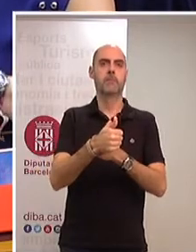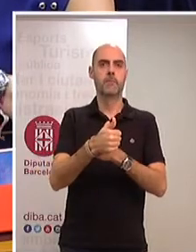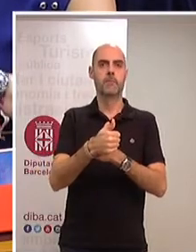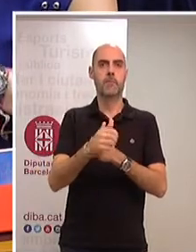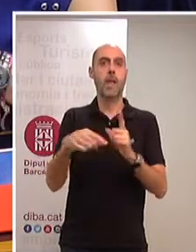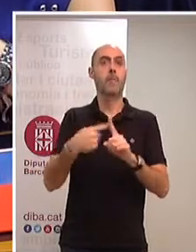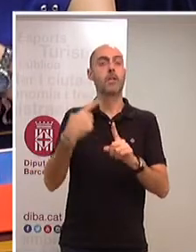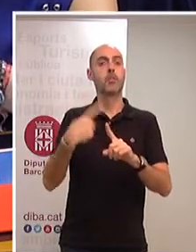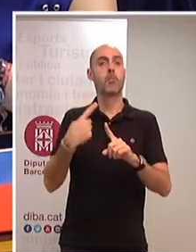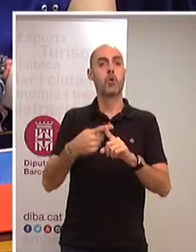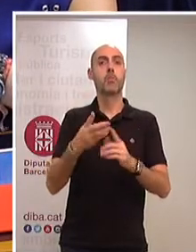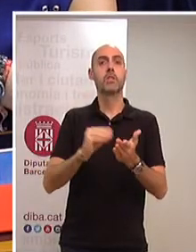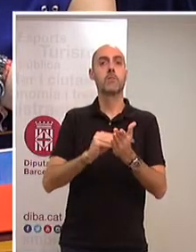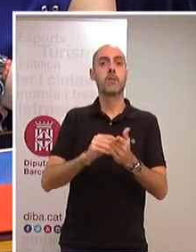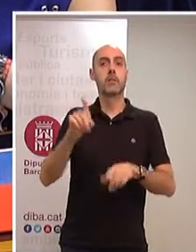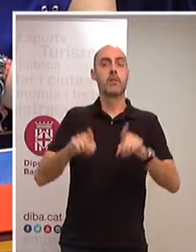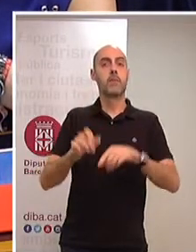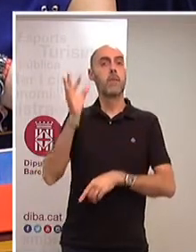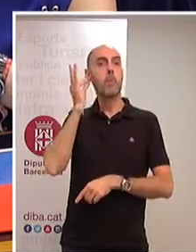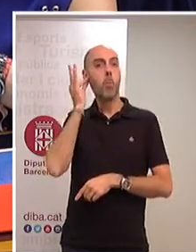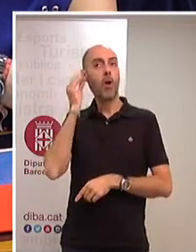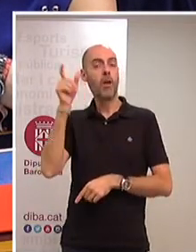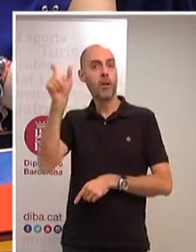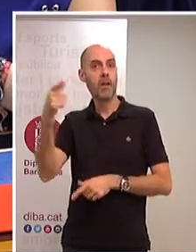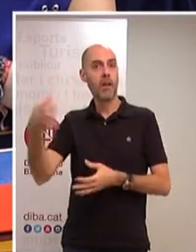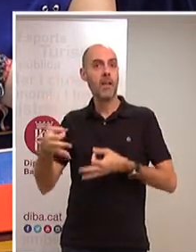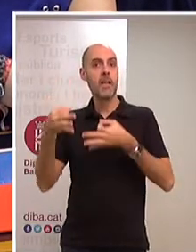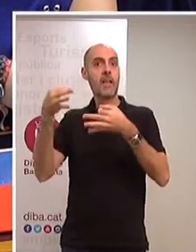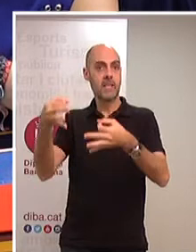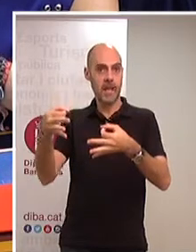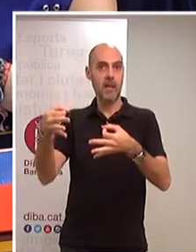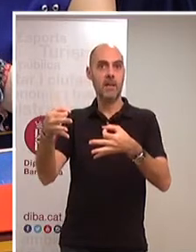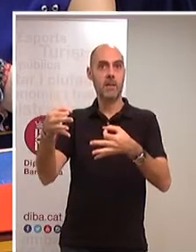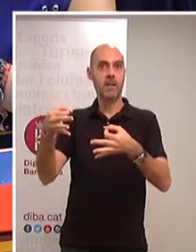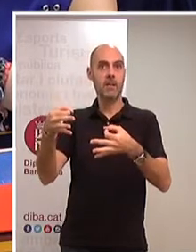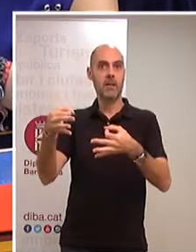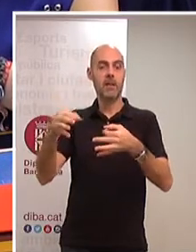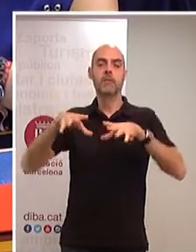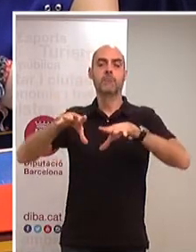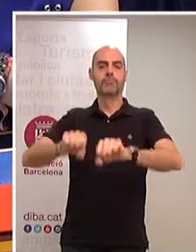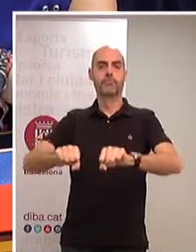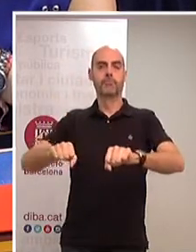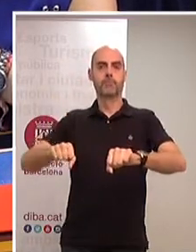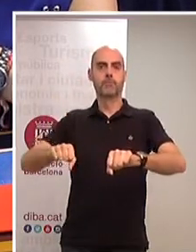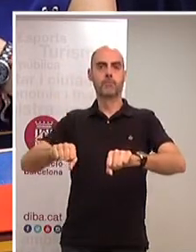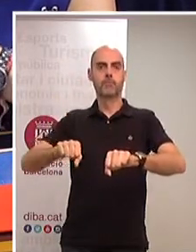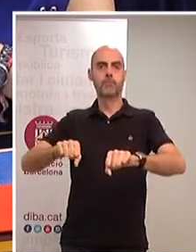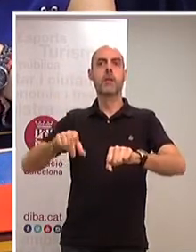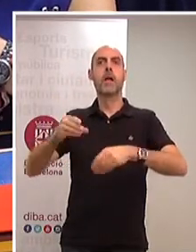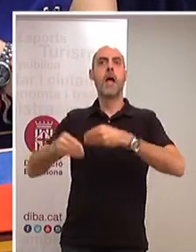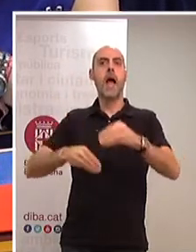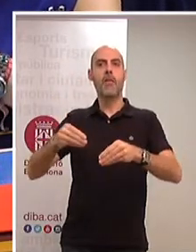quan determinades dones arriben a aquest grau de responsabilitat i de poder, el que fan és